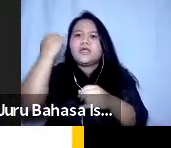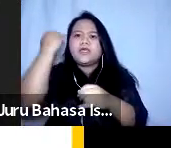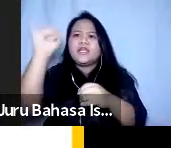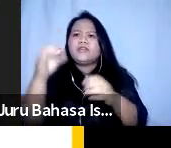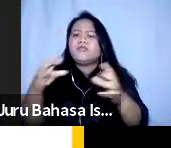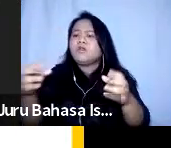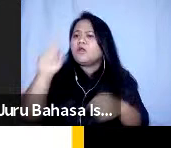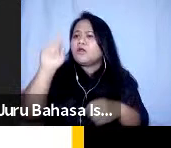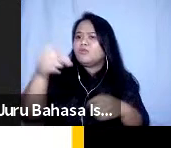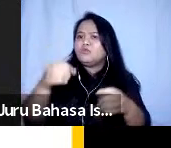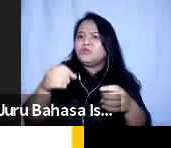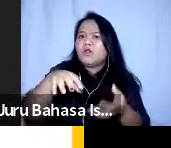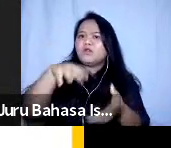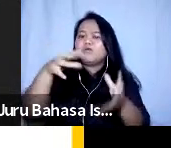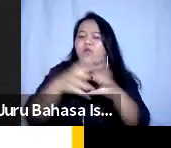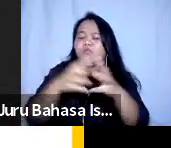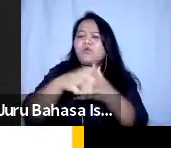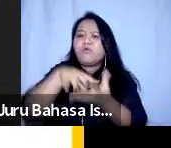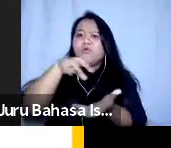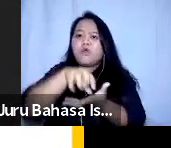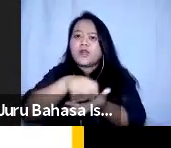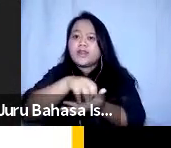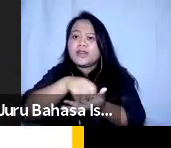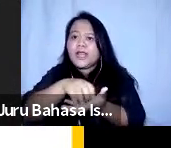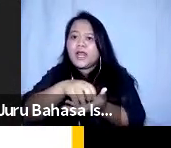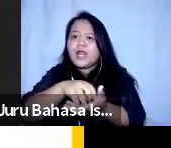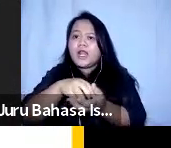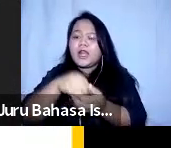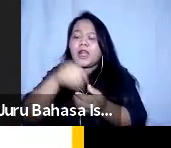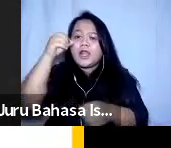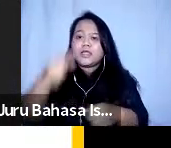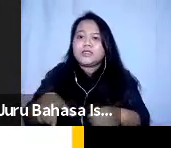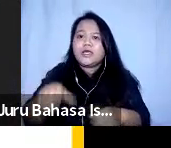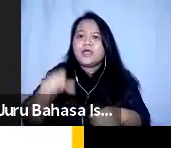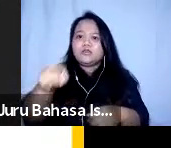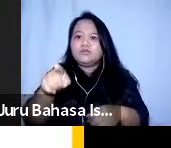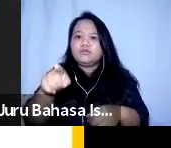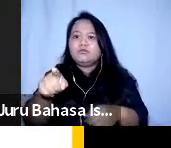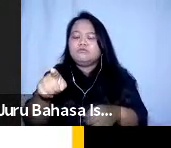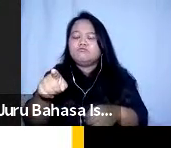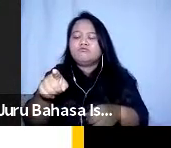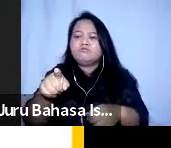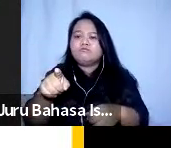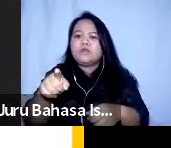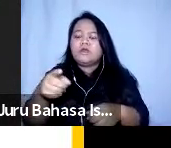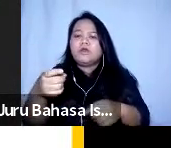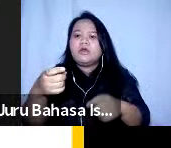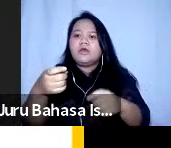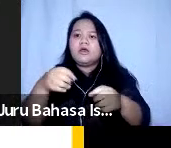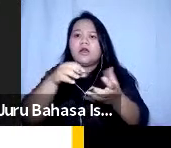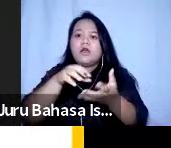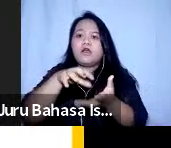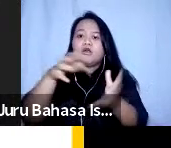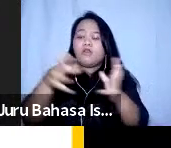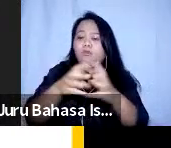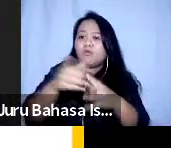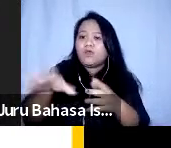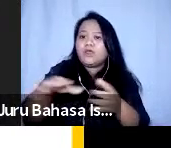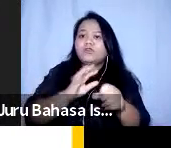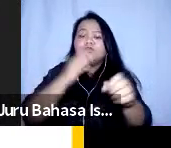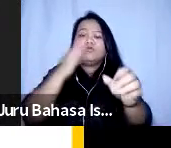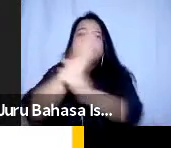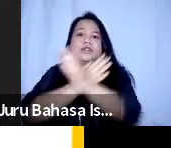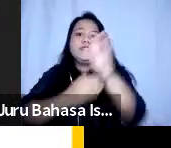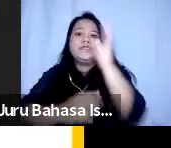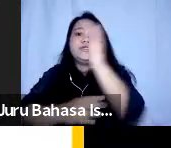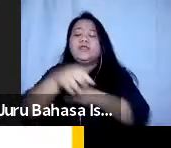kelompok-kelompok rentang di desa tersebut yang mana kelompok rentang ini terdiri dari penyandang desakilitas kemudian orang